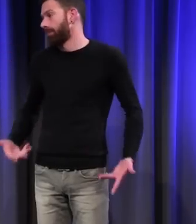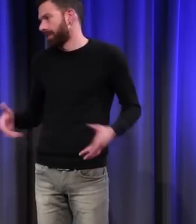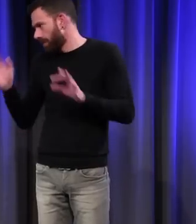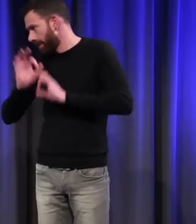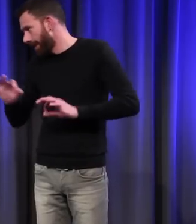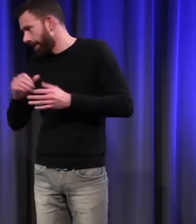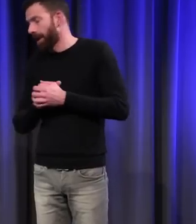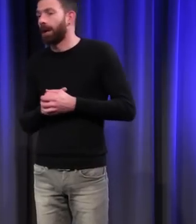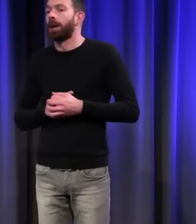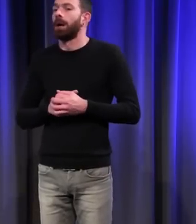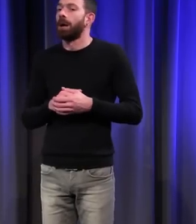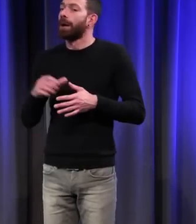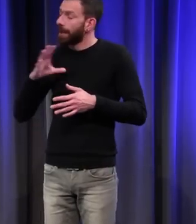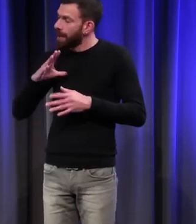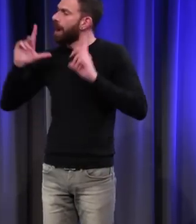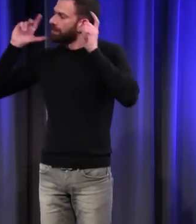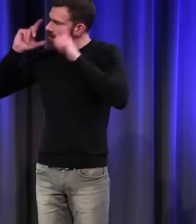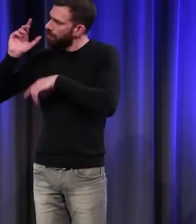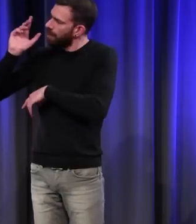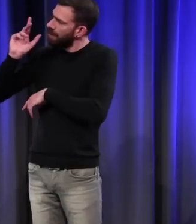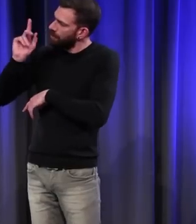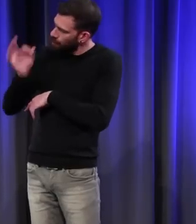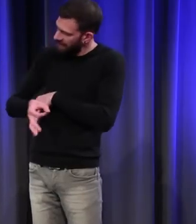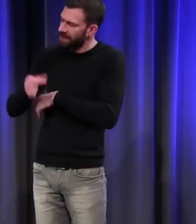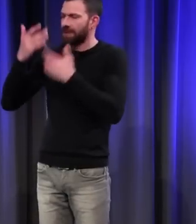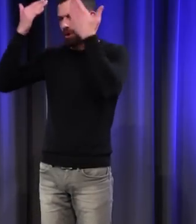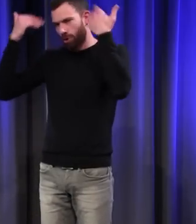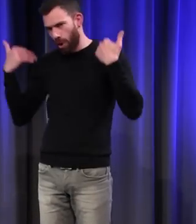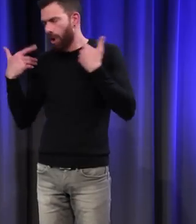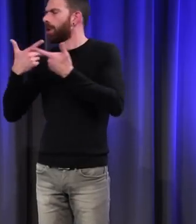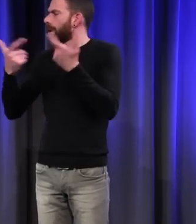Il y a des moniales, en revanche. Il y a des religieuses.